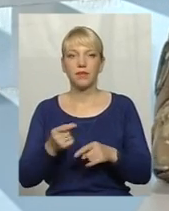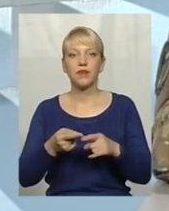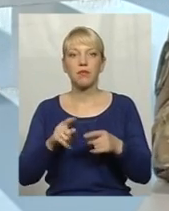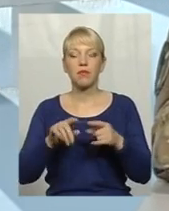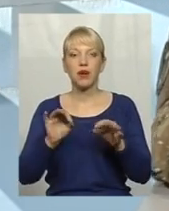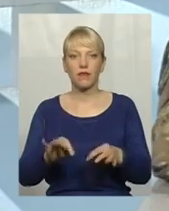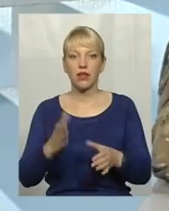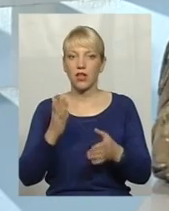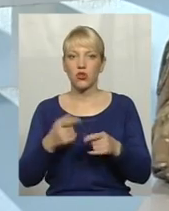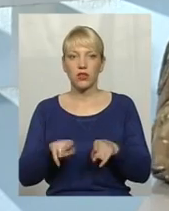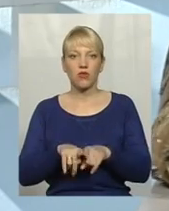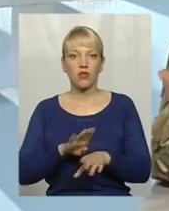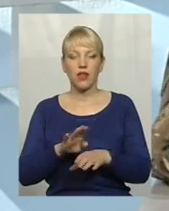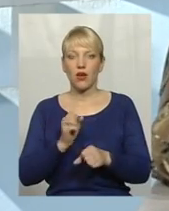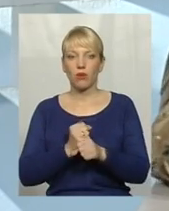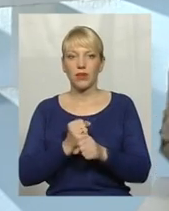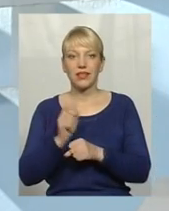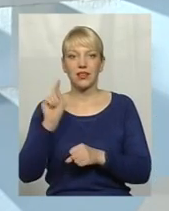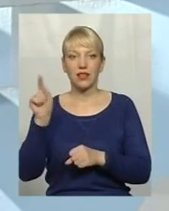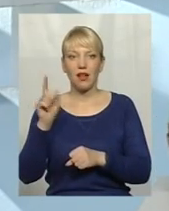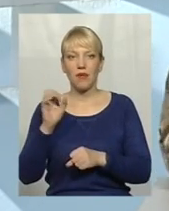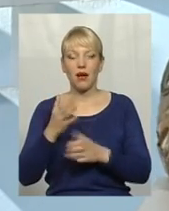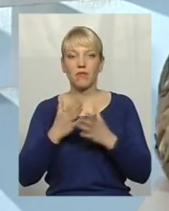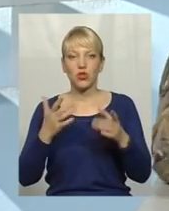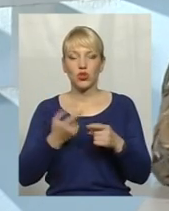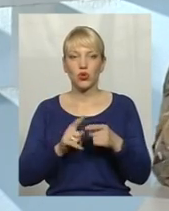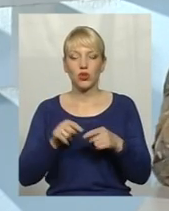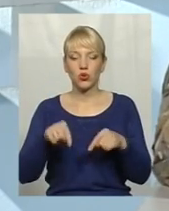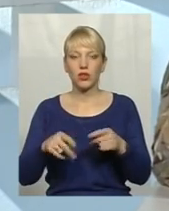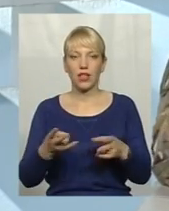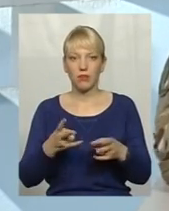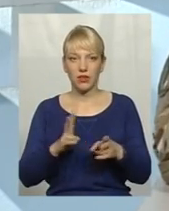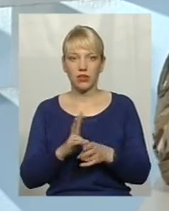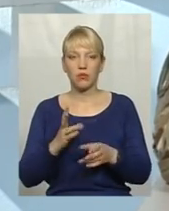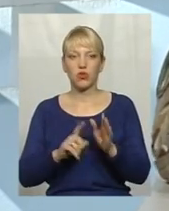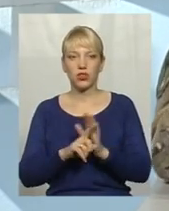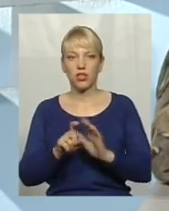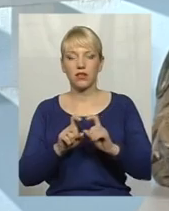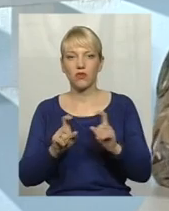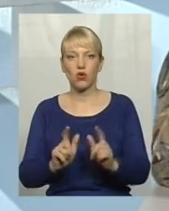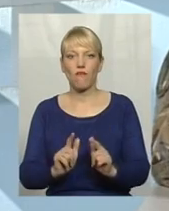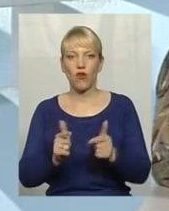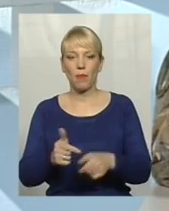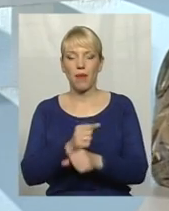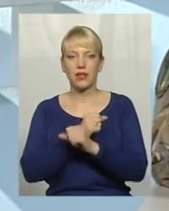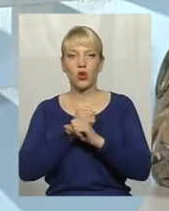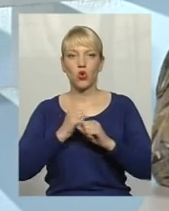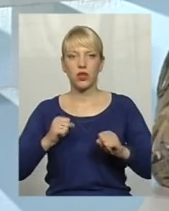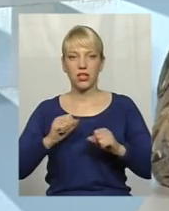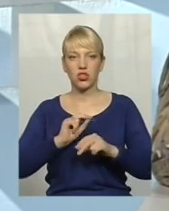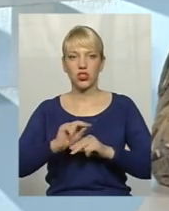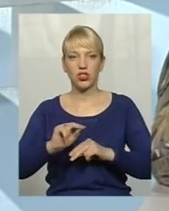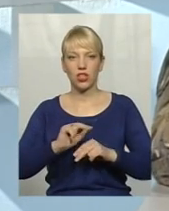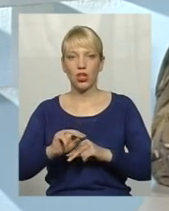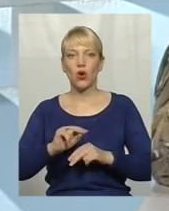такого не робити там, а більше того, треба й тут це робити. І починати в школах вводити патріотичні уроки